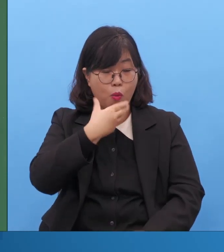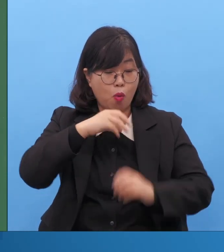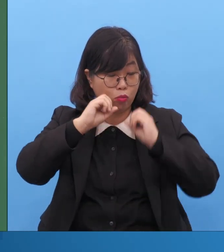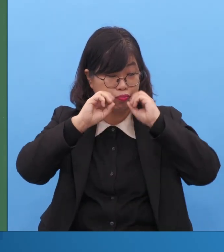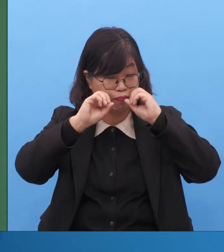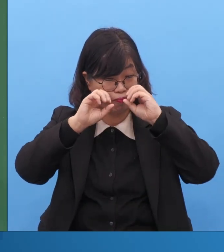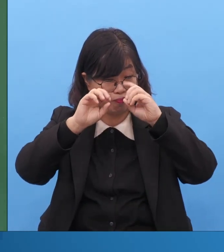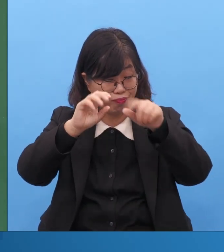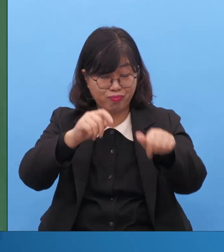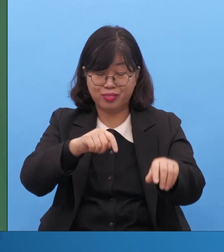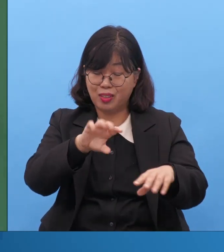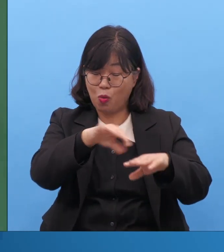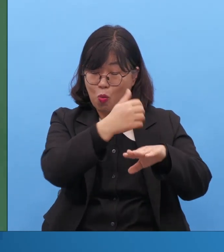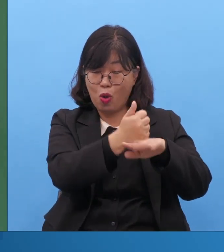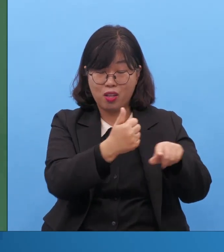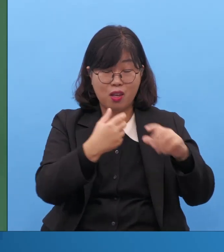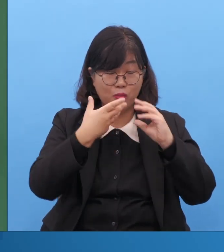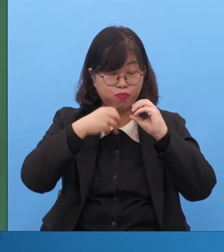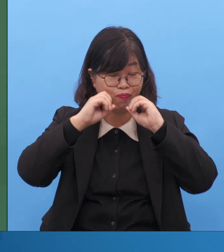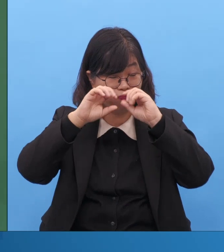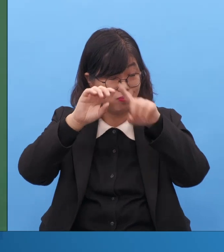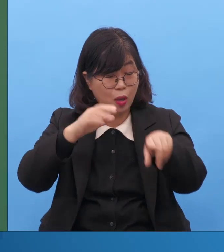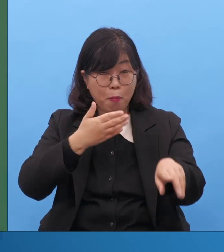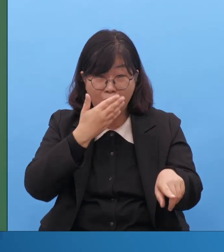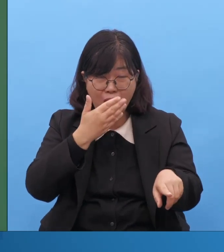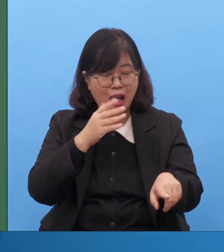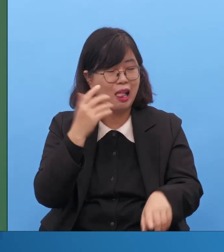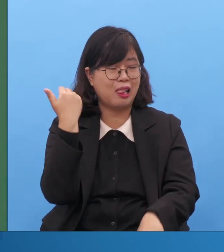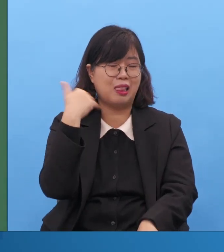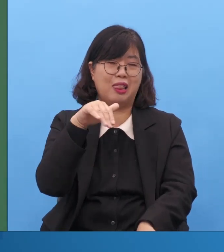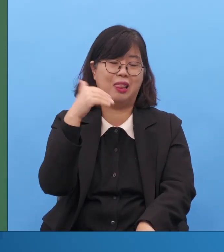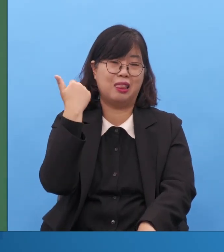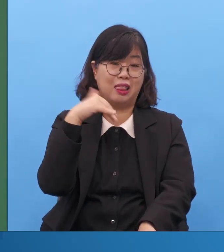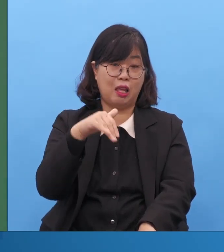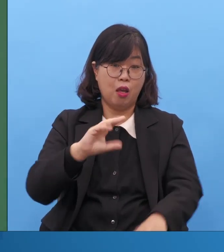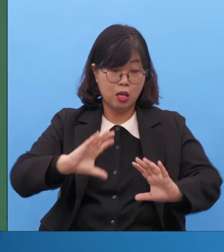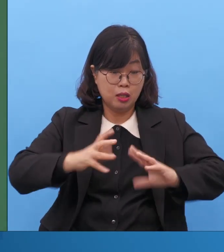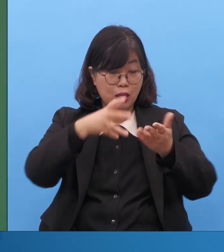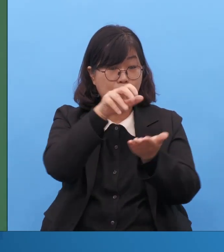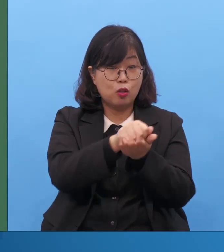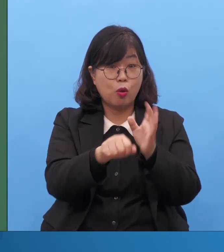네 세계보금만은 이 사람들이 한 겁니다 네 네